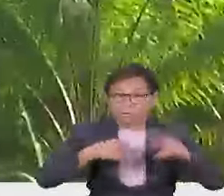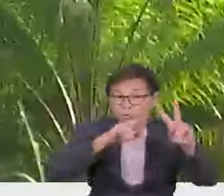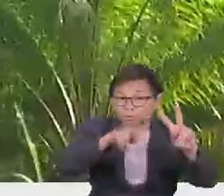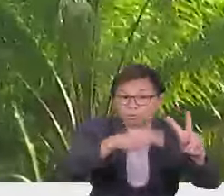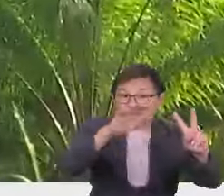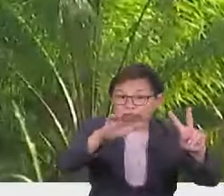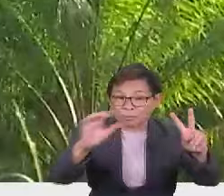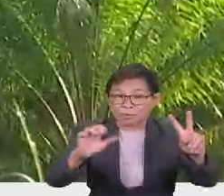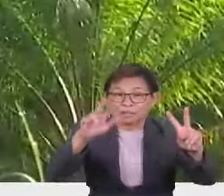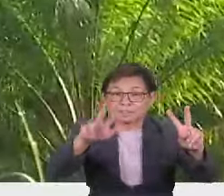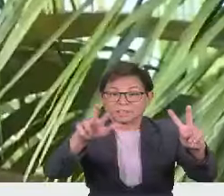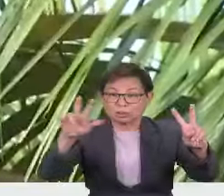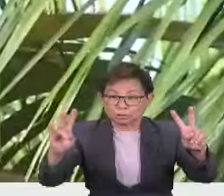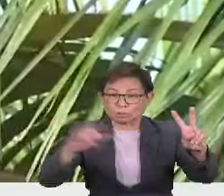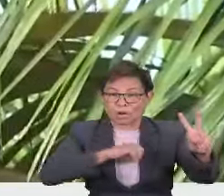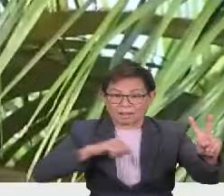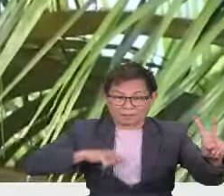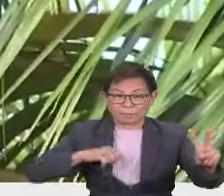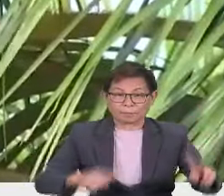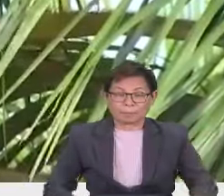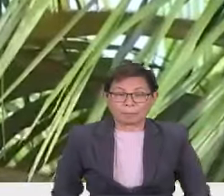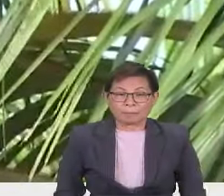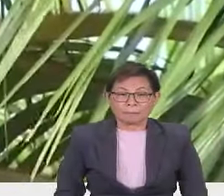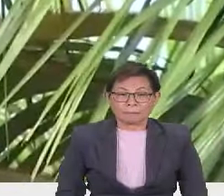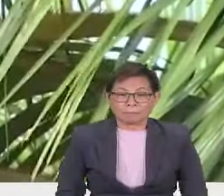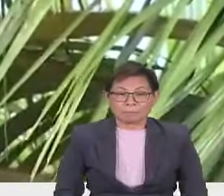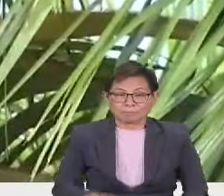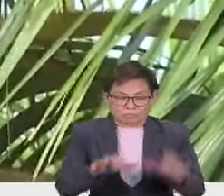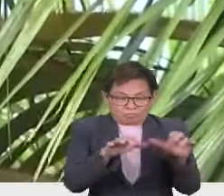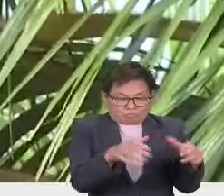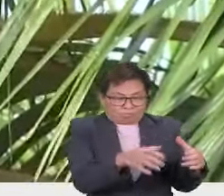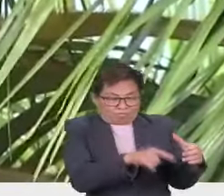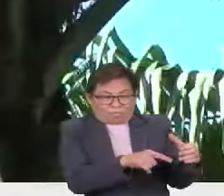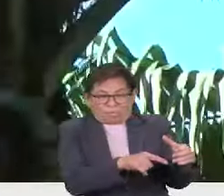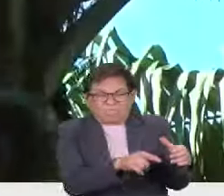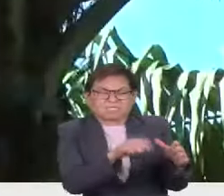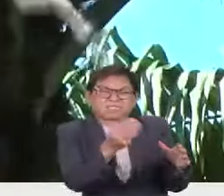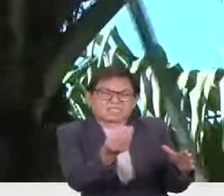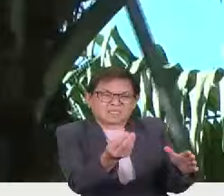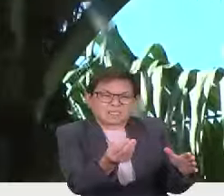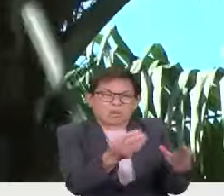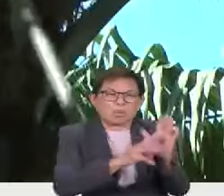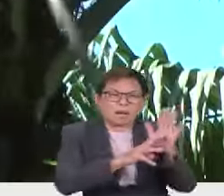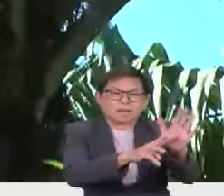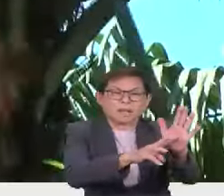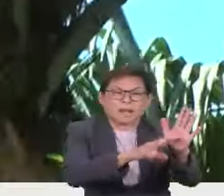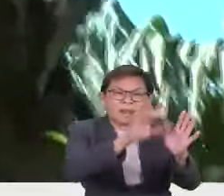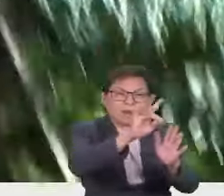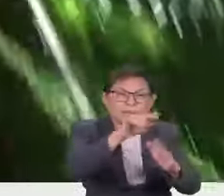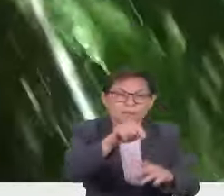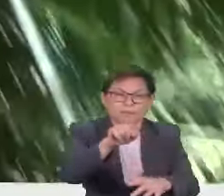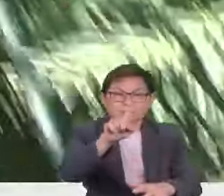2,537 ahli. Ia dikategorikan sebagai agak rendah, iaitu mewakili 8